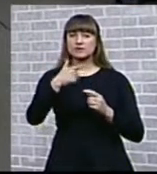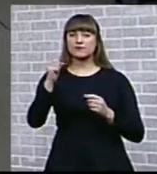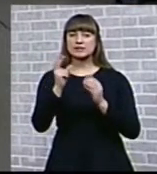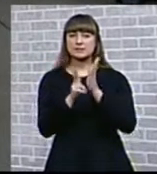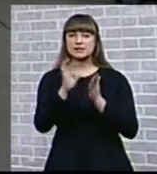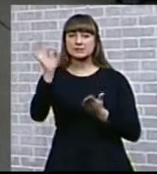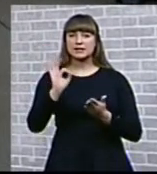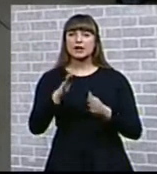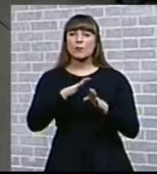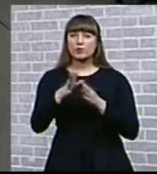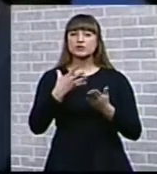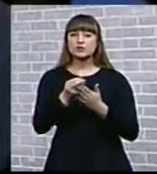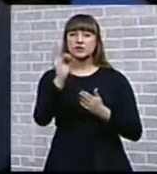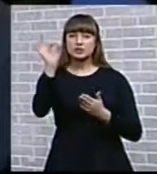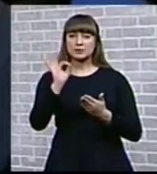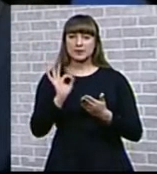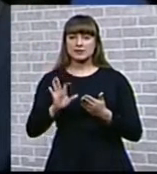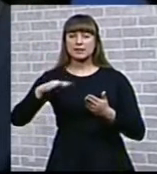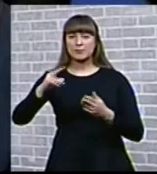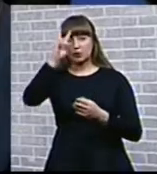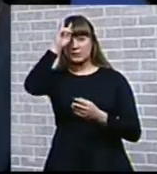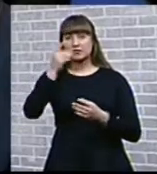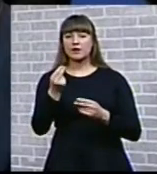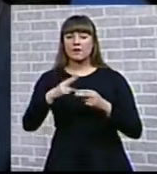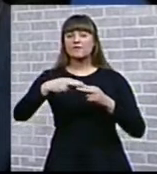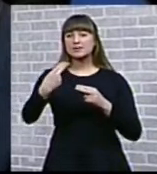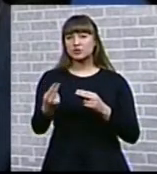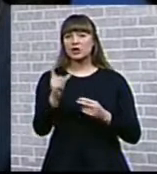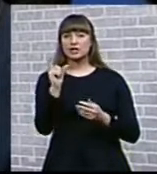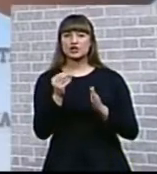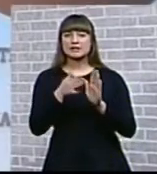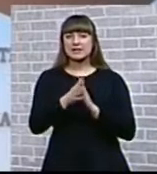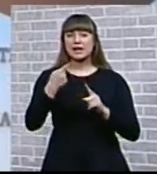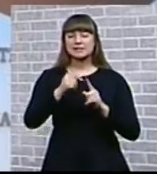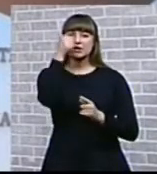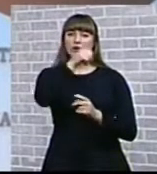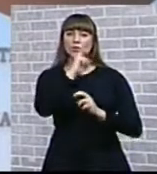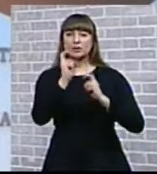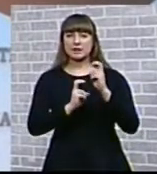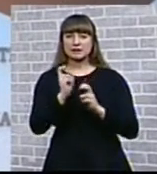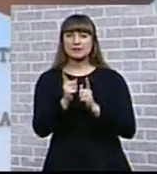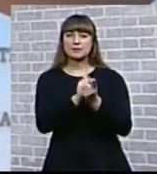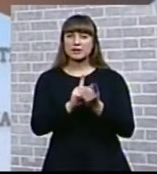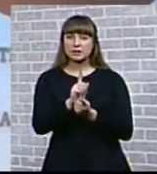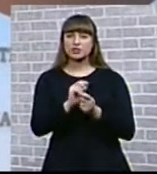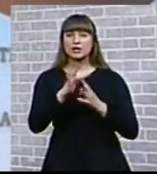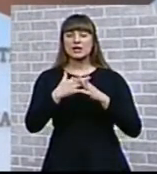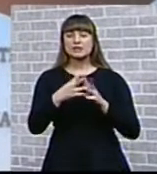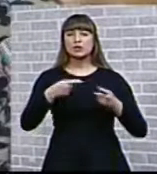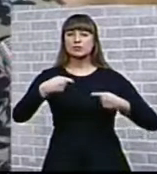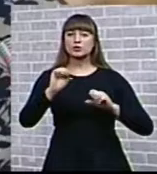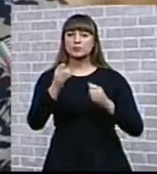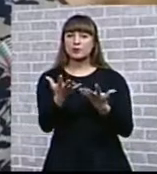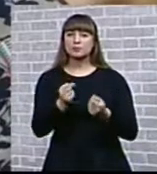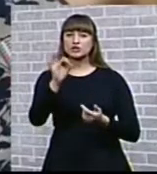выплачивали проценты. И только потом государство часть затрат возмещало. А с этого года производители и перерабочики сельхозпродукции могут